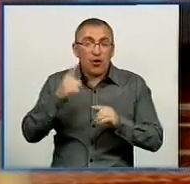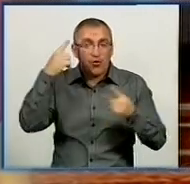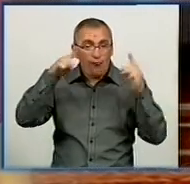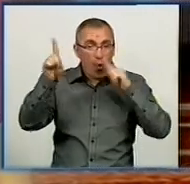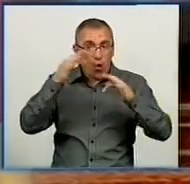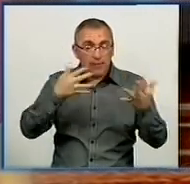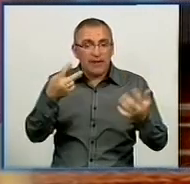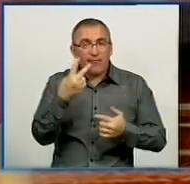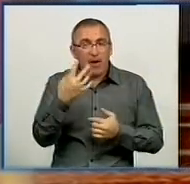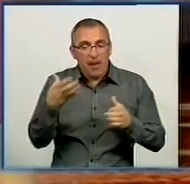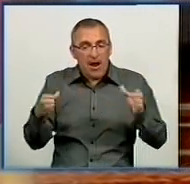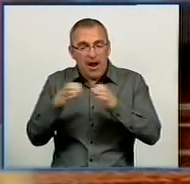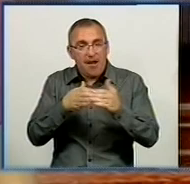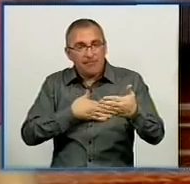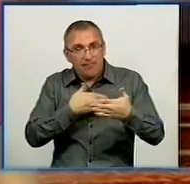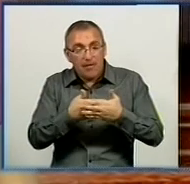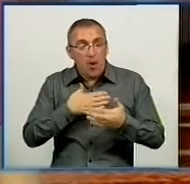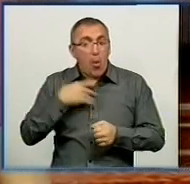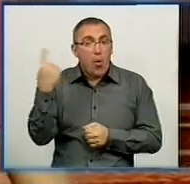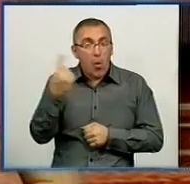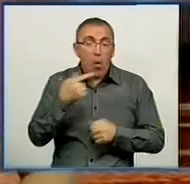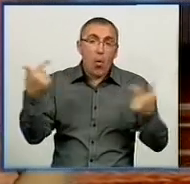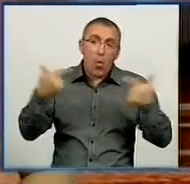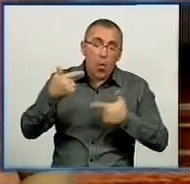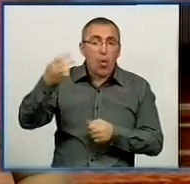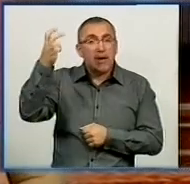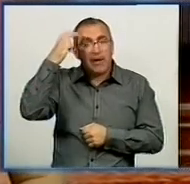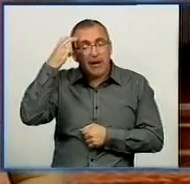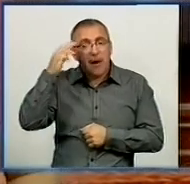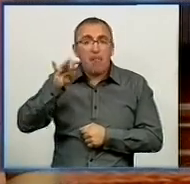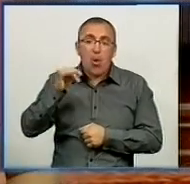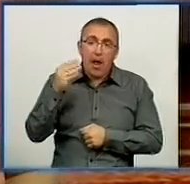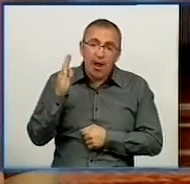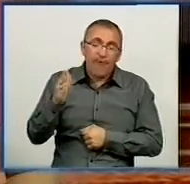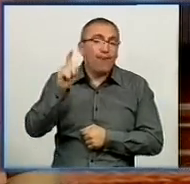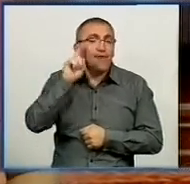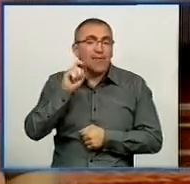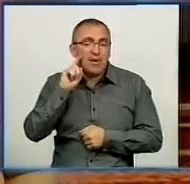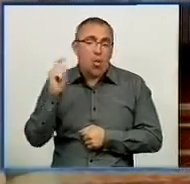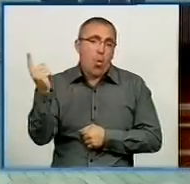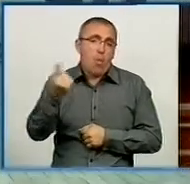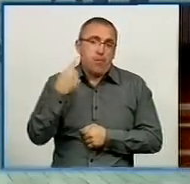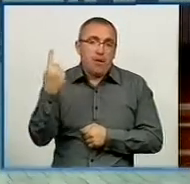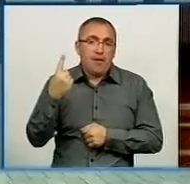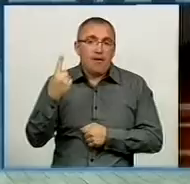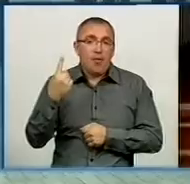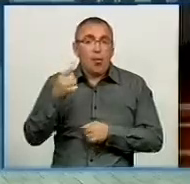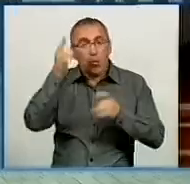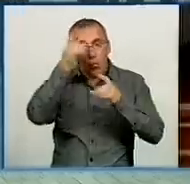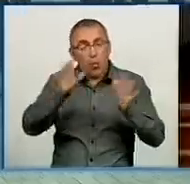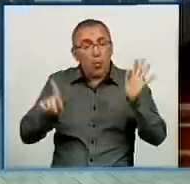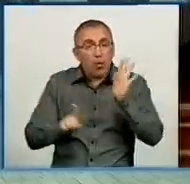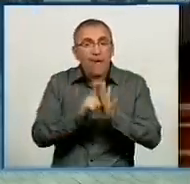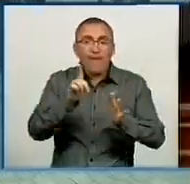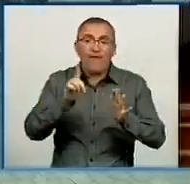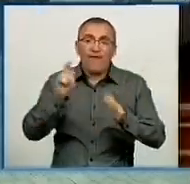35 аматорських колективів із нашої області та гості із Київської, Миколаївської та Вінницької областей. Розпочалося культурно-мистецьке дійство